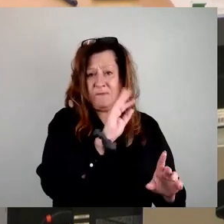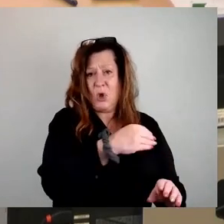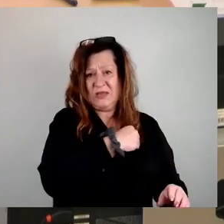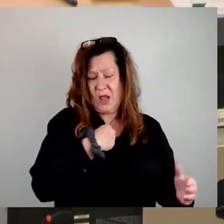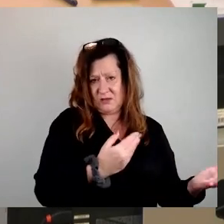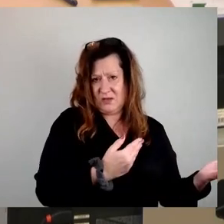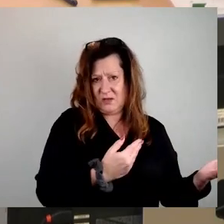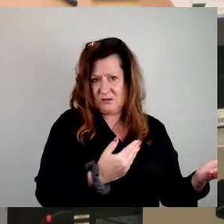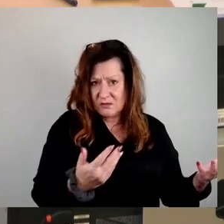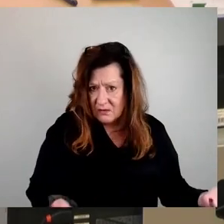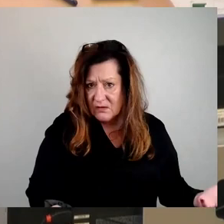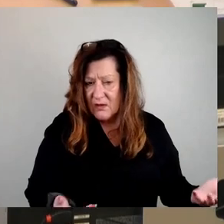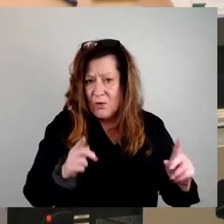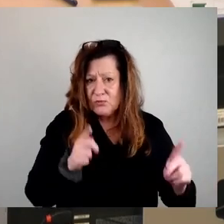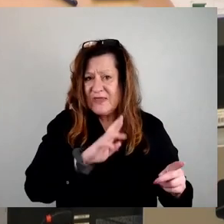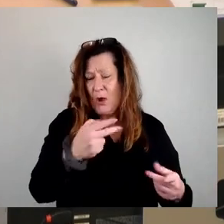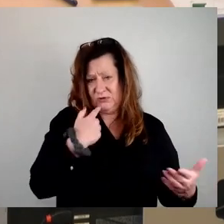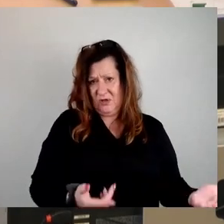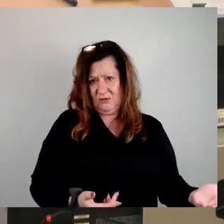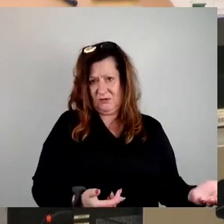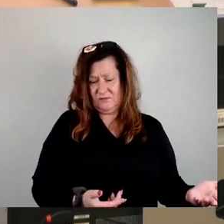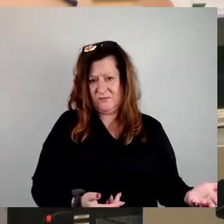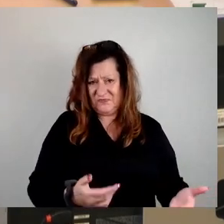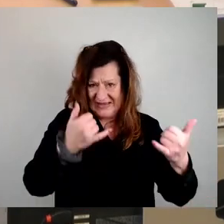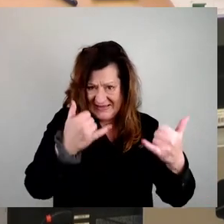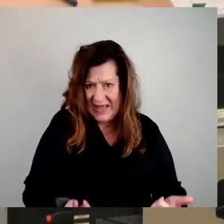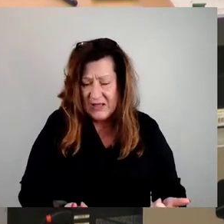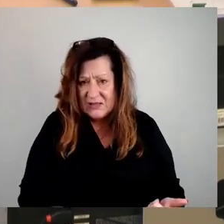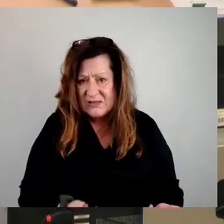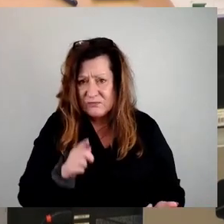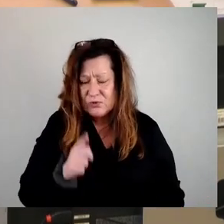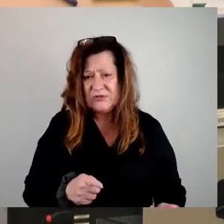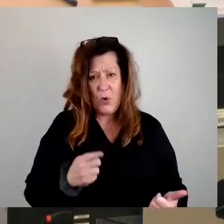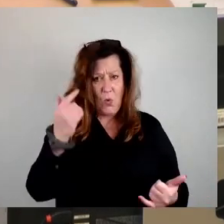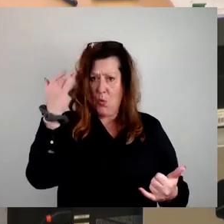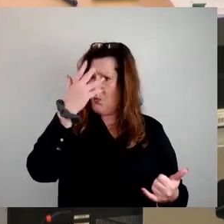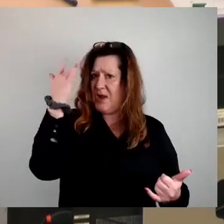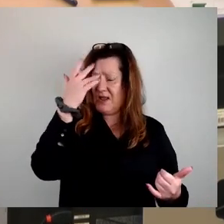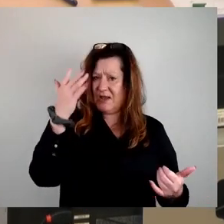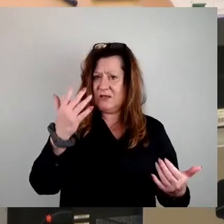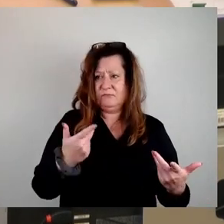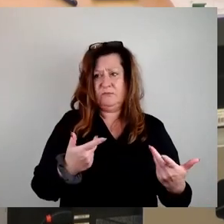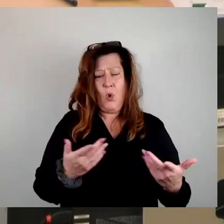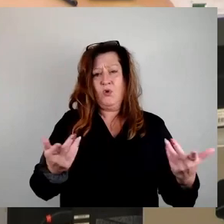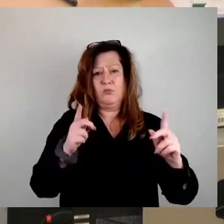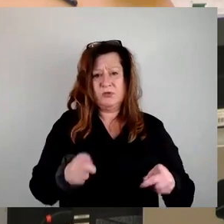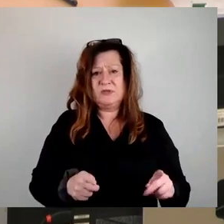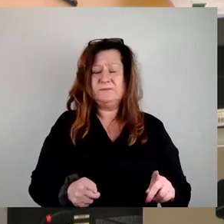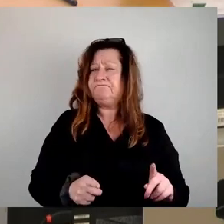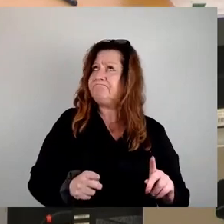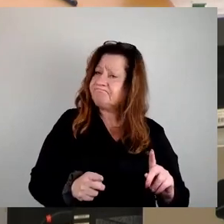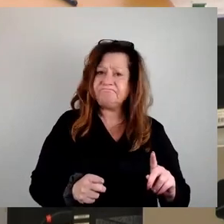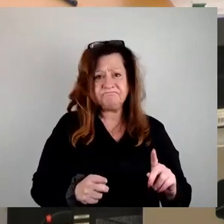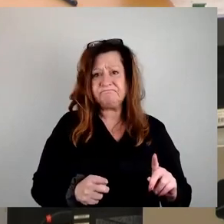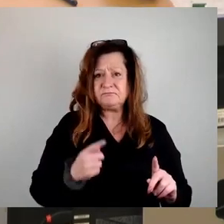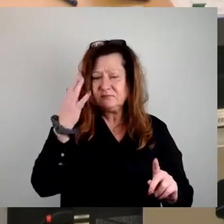das muss man hier auch mal sagen. Und jetzt muss es doch wohl überlegt, erlaubt sein, zu überlegen, wie viel